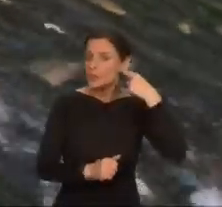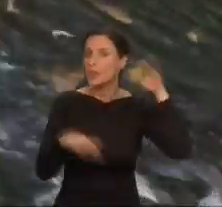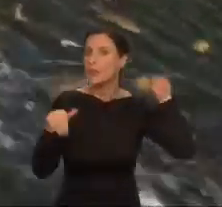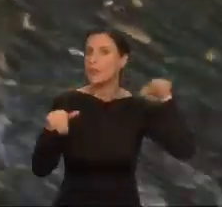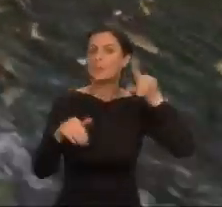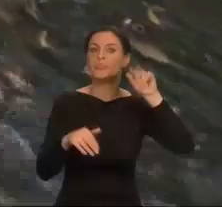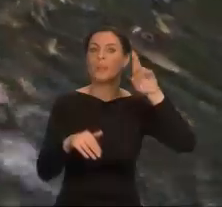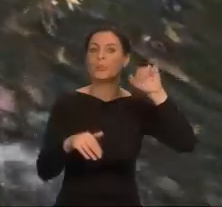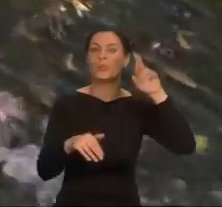na górze.